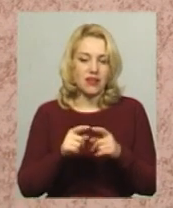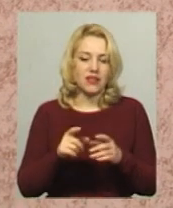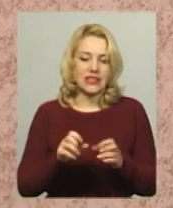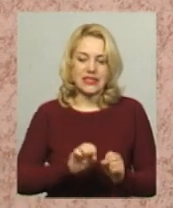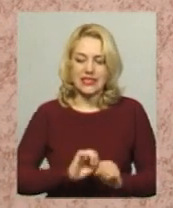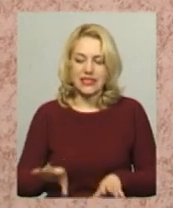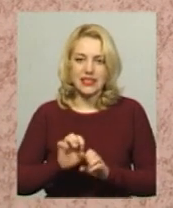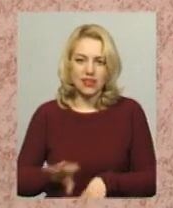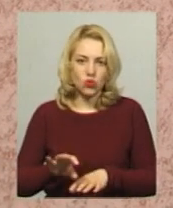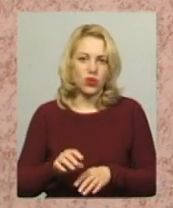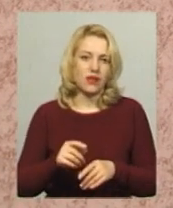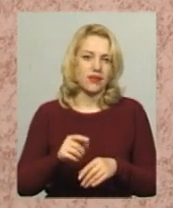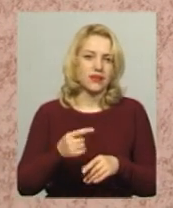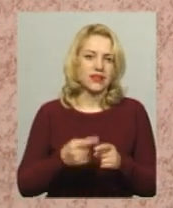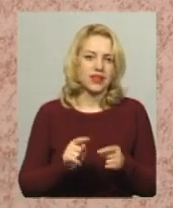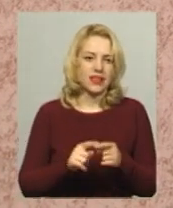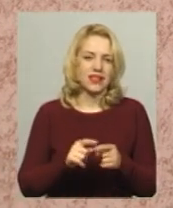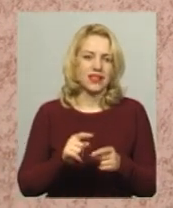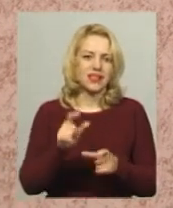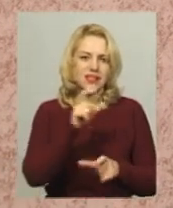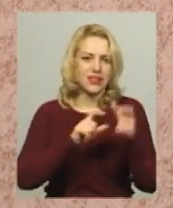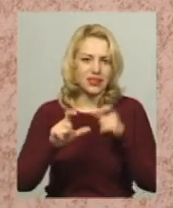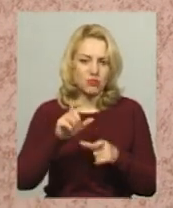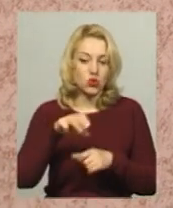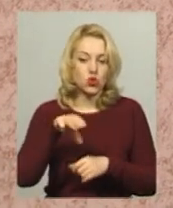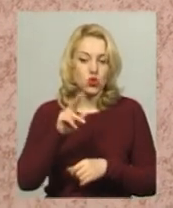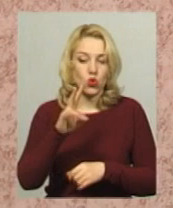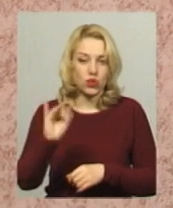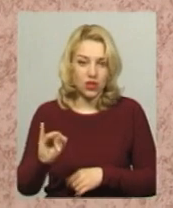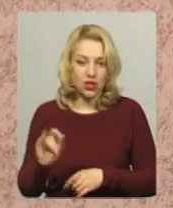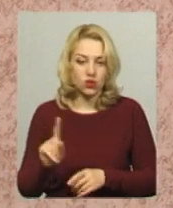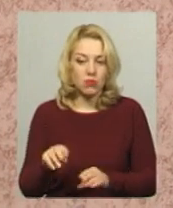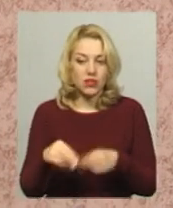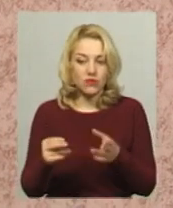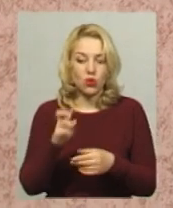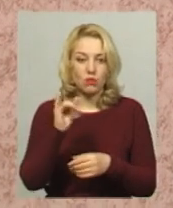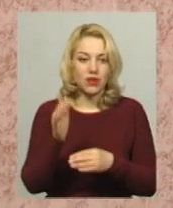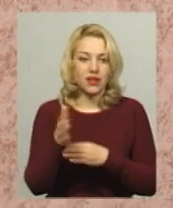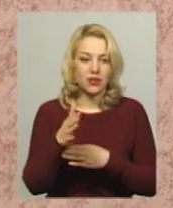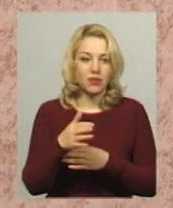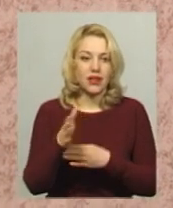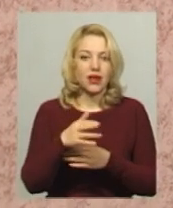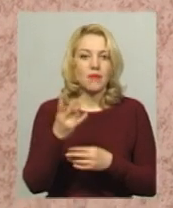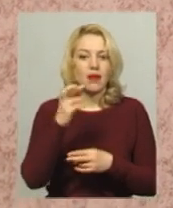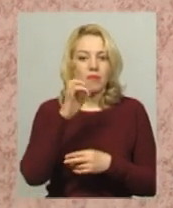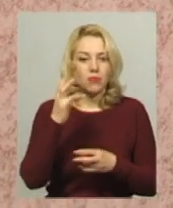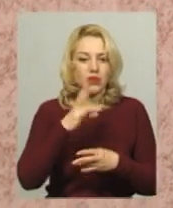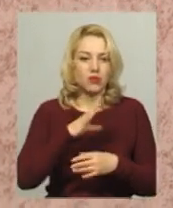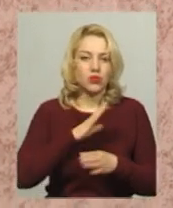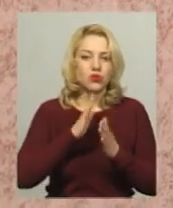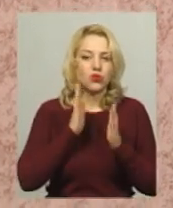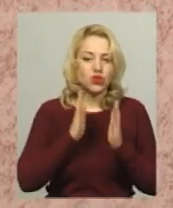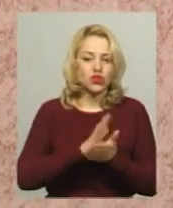концентрованих стоків, що призвело би до загибелі риби, то риба мала би бути і на Хмельницькій стороні,